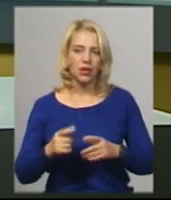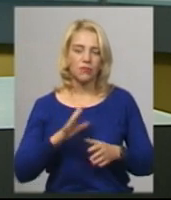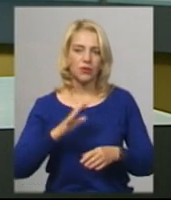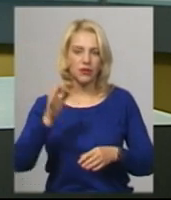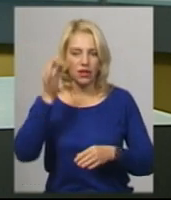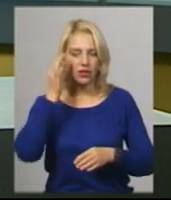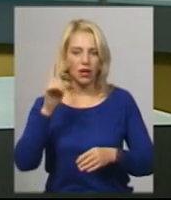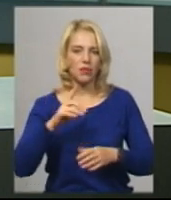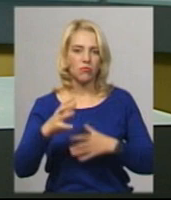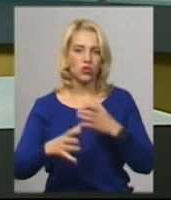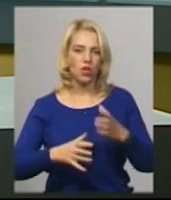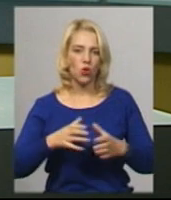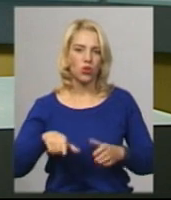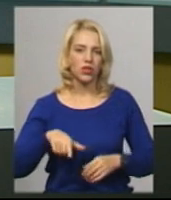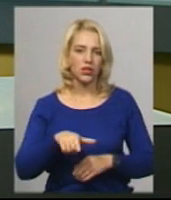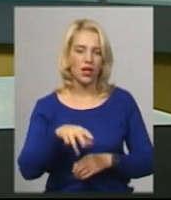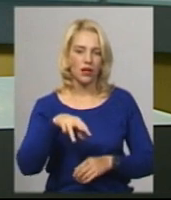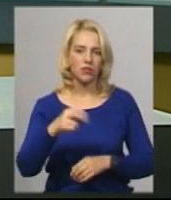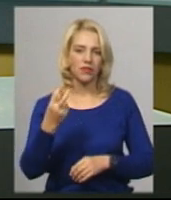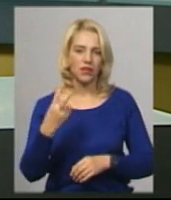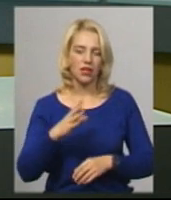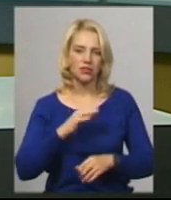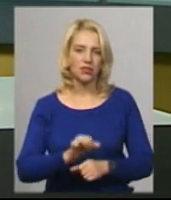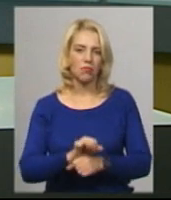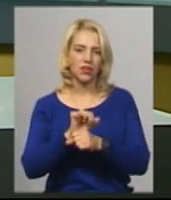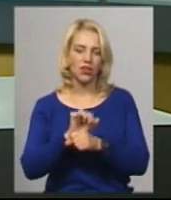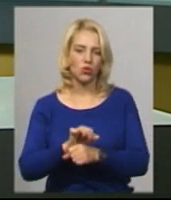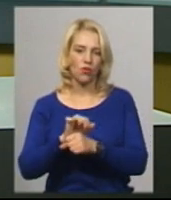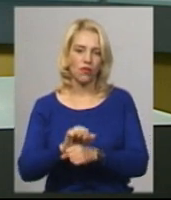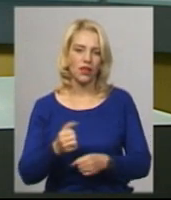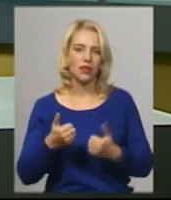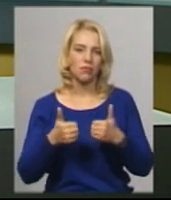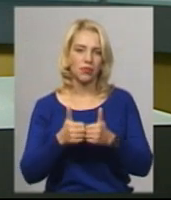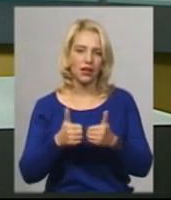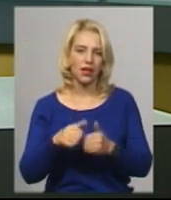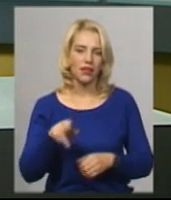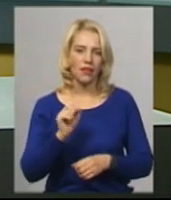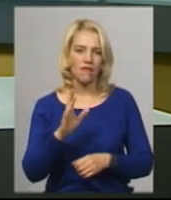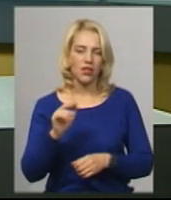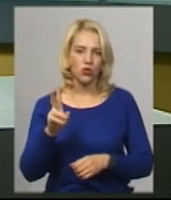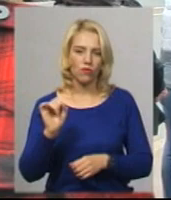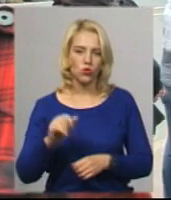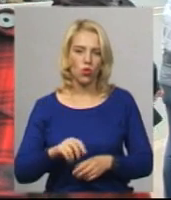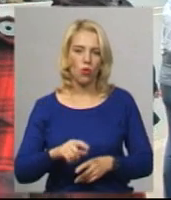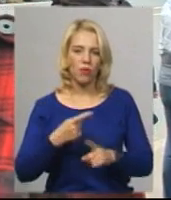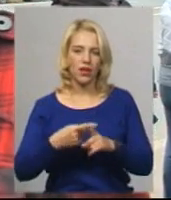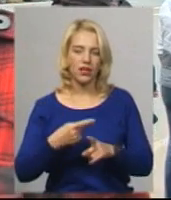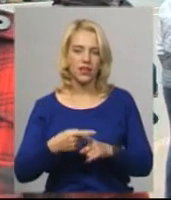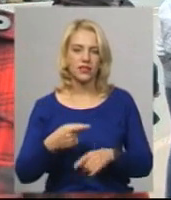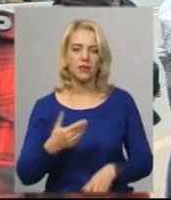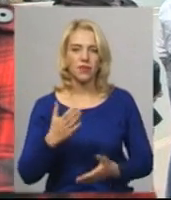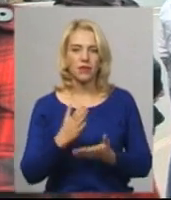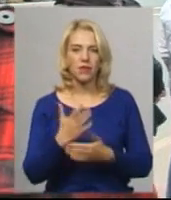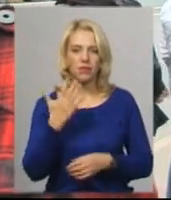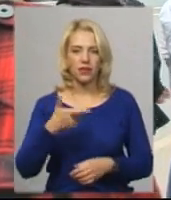міжнародній трасі М-12 біля Давидковецького перехрестя. Як все відбувалося, розповість Михайло Жила. Має 5